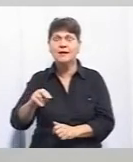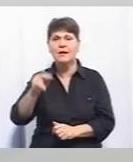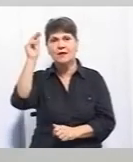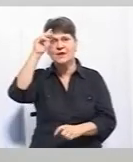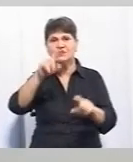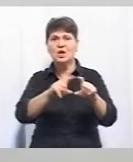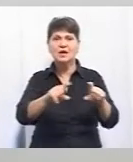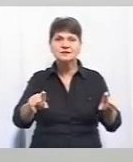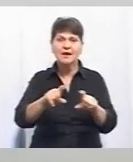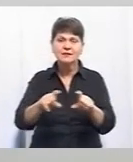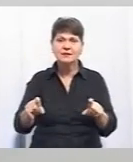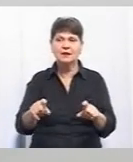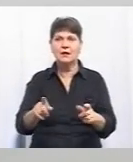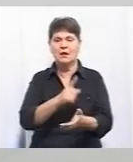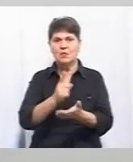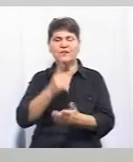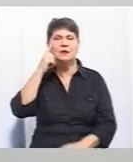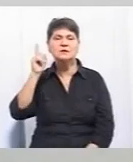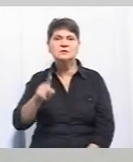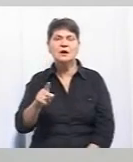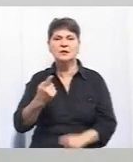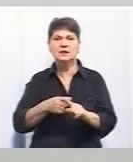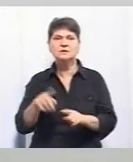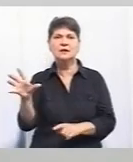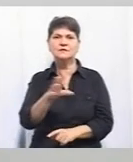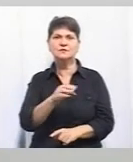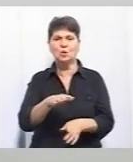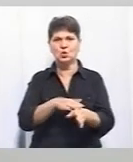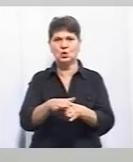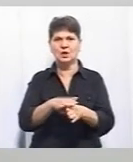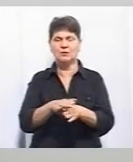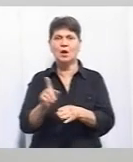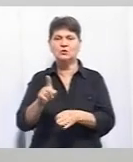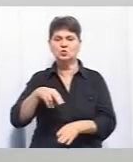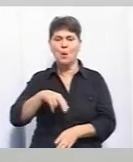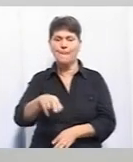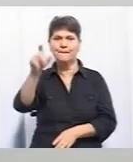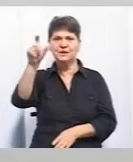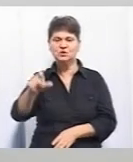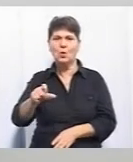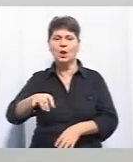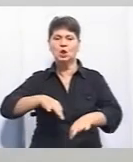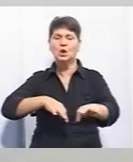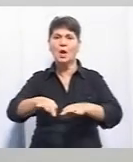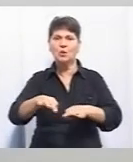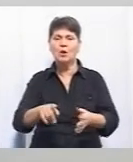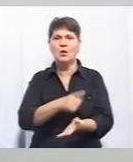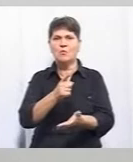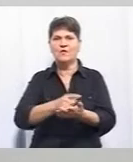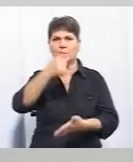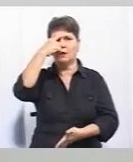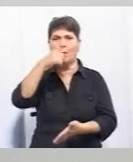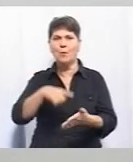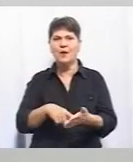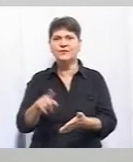безпосередньо, що повинен знати це все і повинен дотримуватися, що пішоход виходить на проїзну частину, він повинен впевнитися,